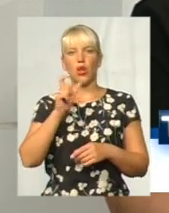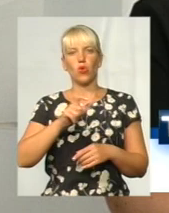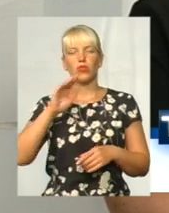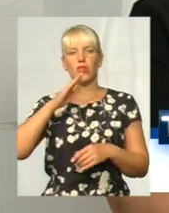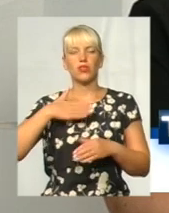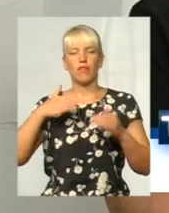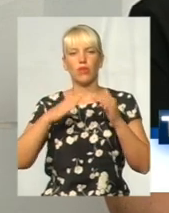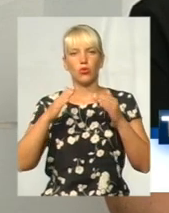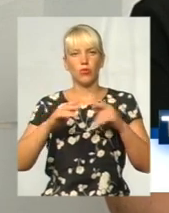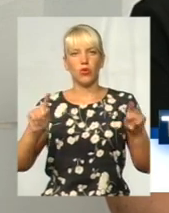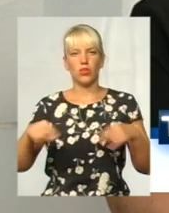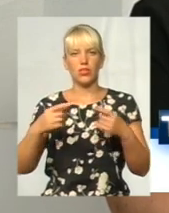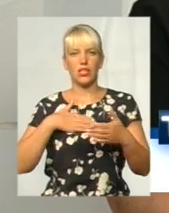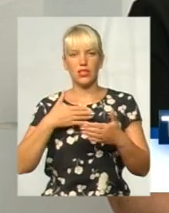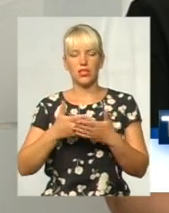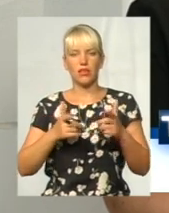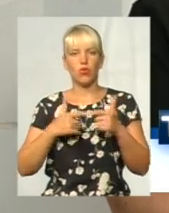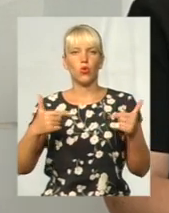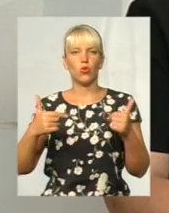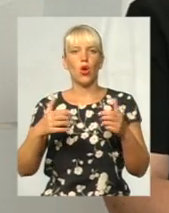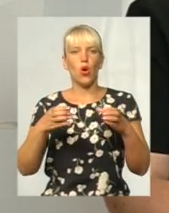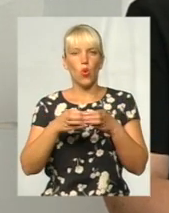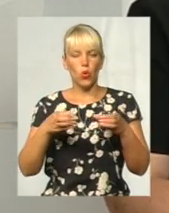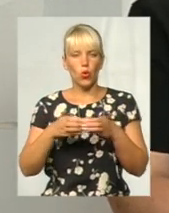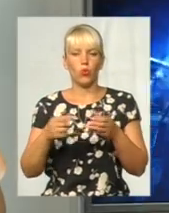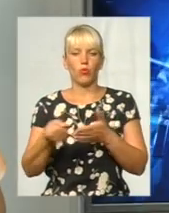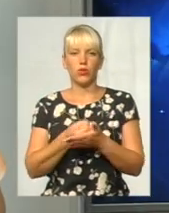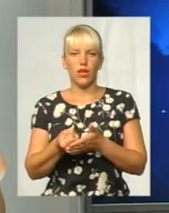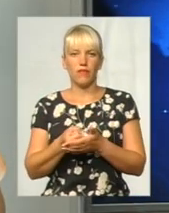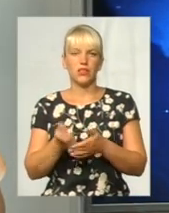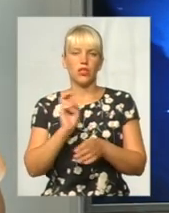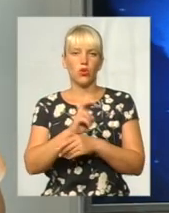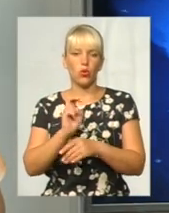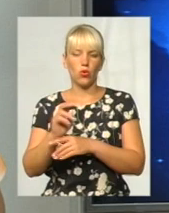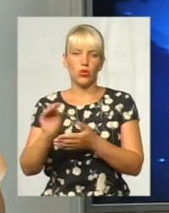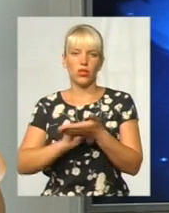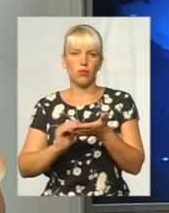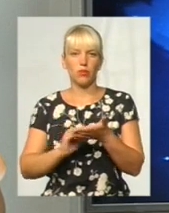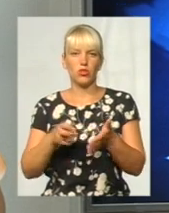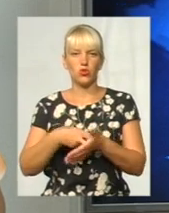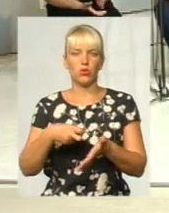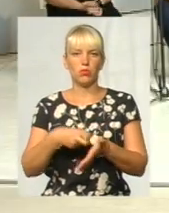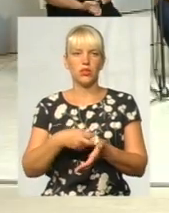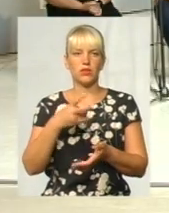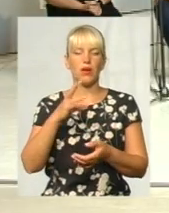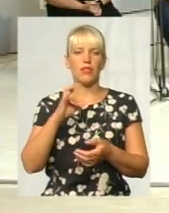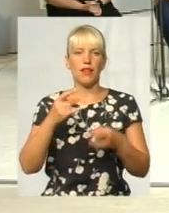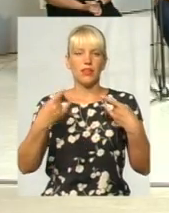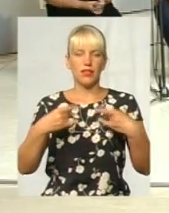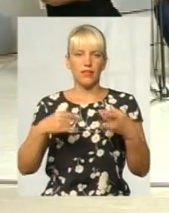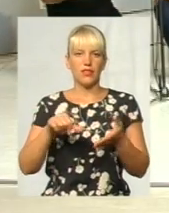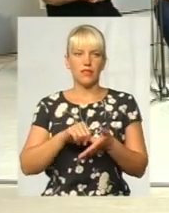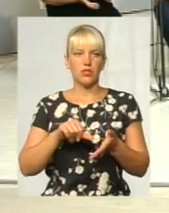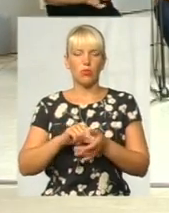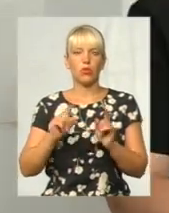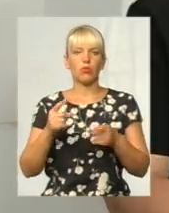будинку, вони організували ініціативну групу, добиваються, ходять, пишуть письма, на телевидение виступаємо,